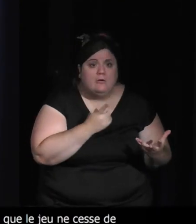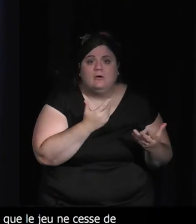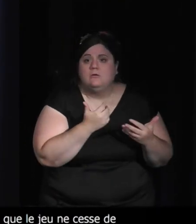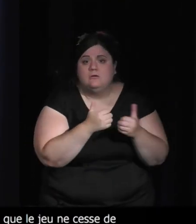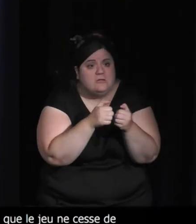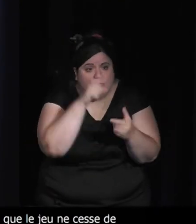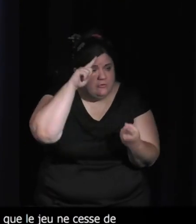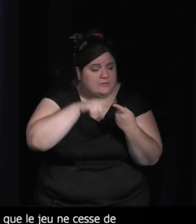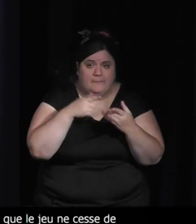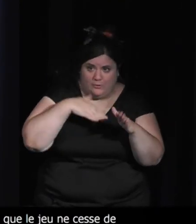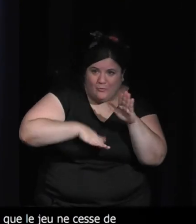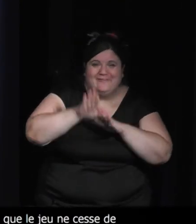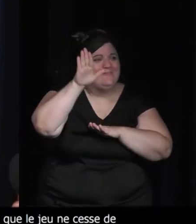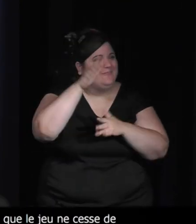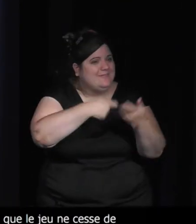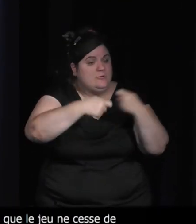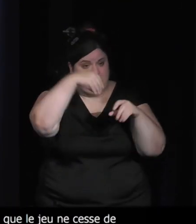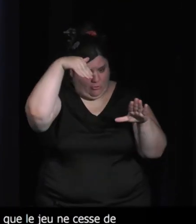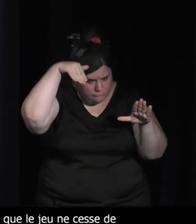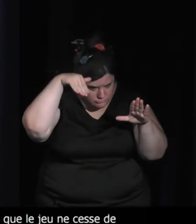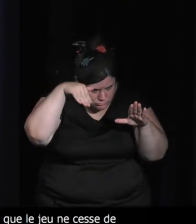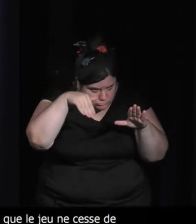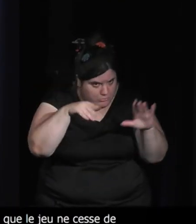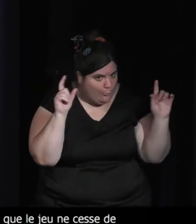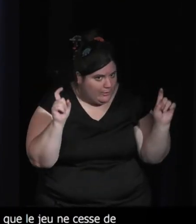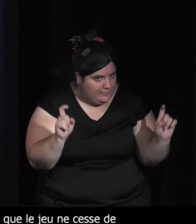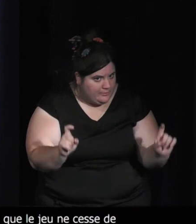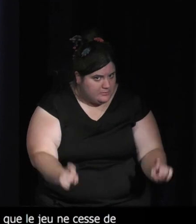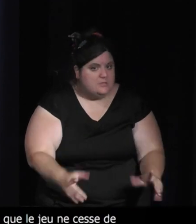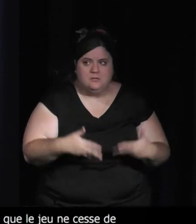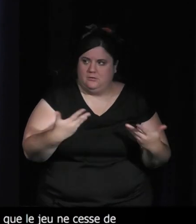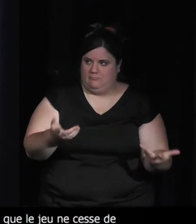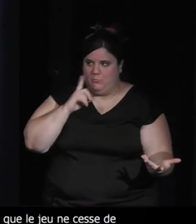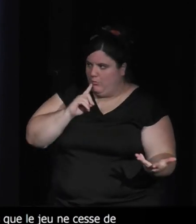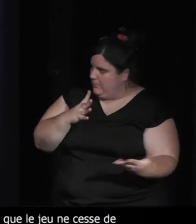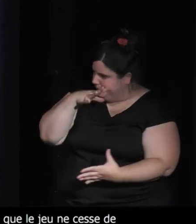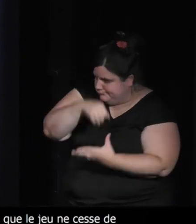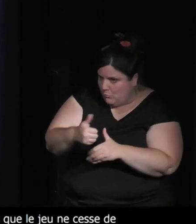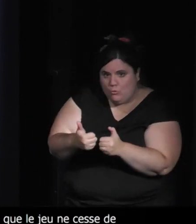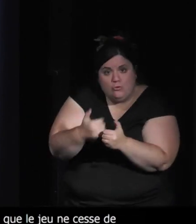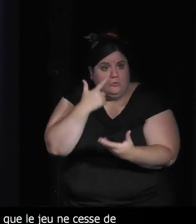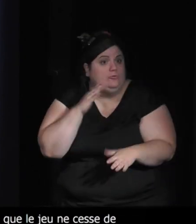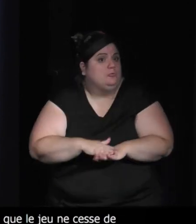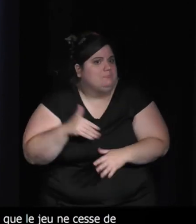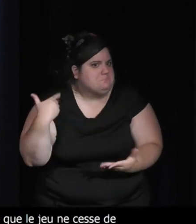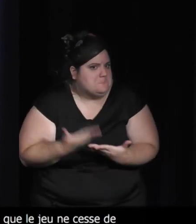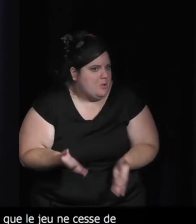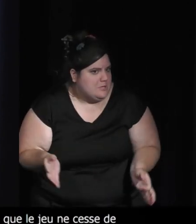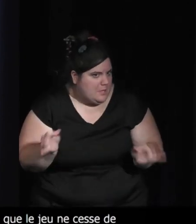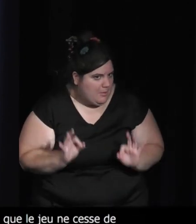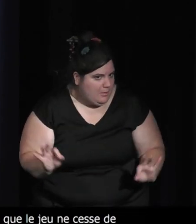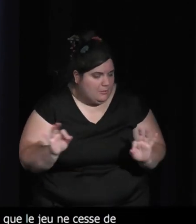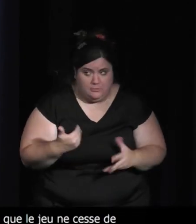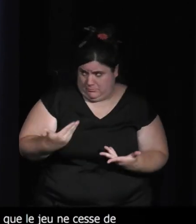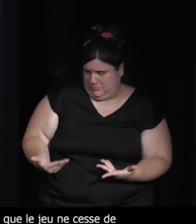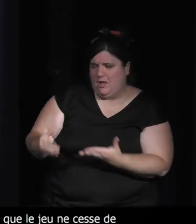il n en a pas. J'ai eu la chance que mes étudiants dans la licence professionnelle de Bobigny de Paris 13, une fois, fassent